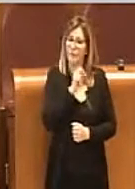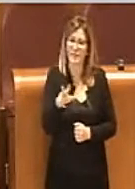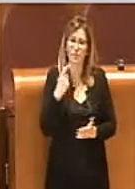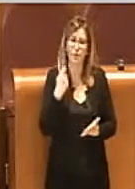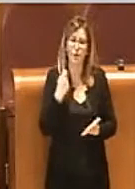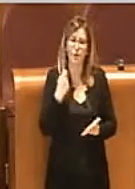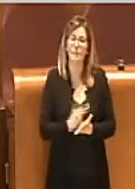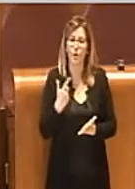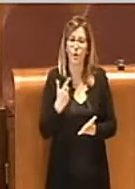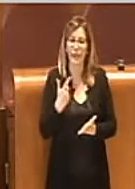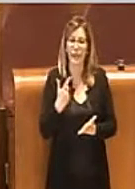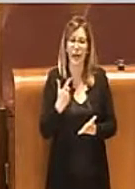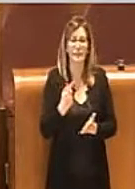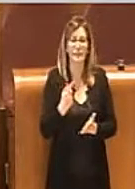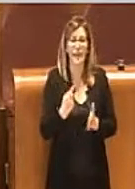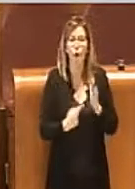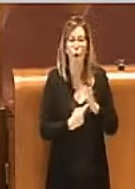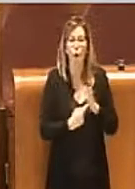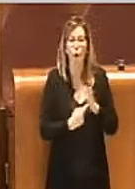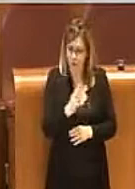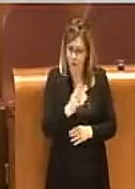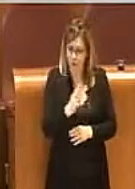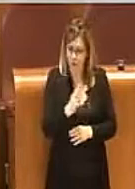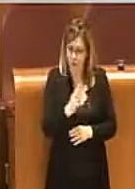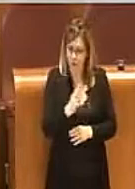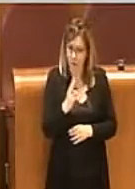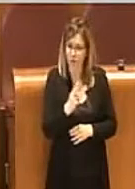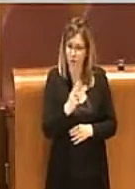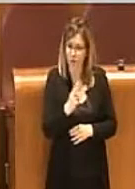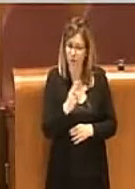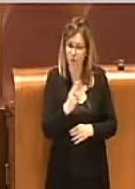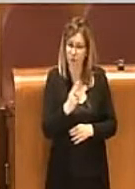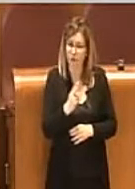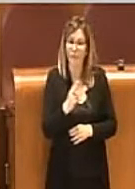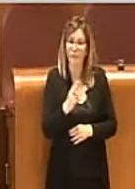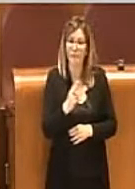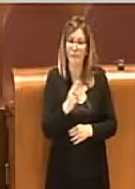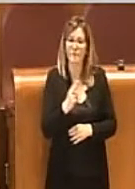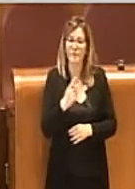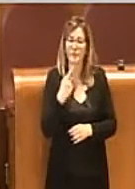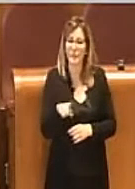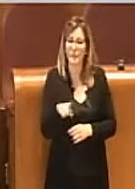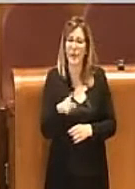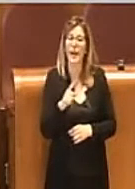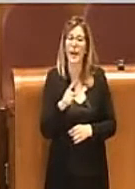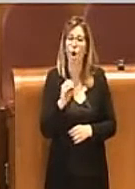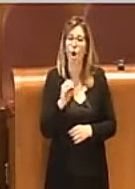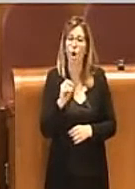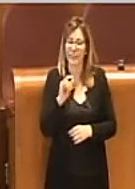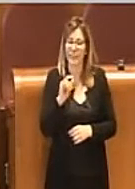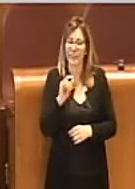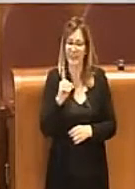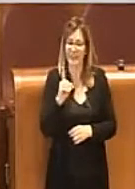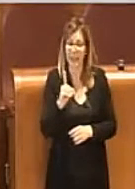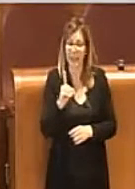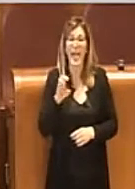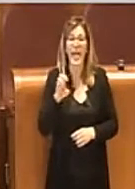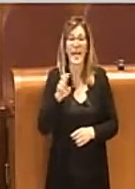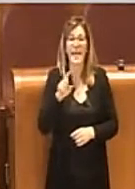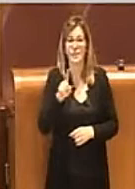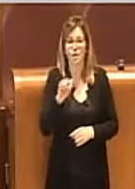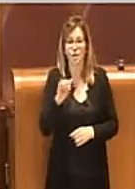all'operaio morto a causa dell'emergenza Covid, Ezio Ciprai,